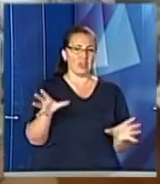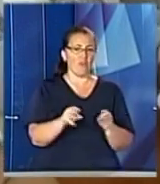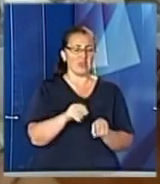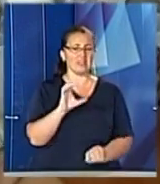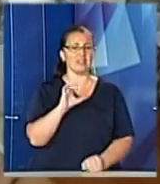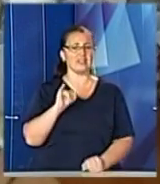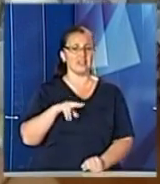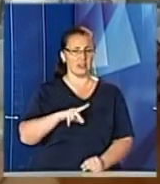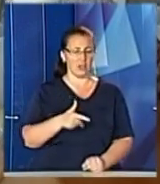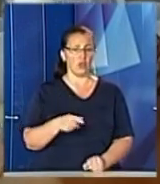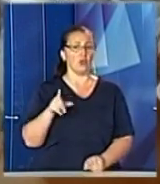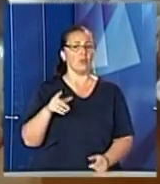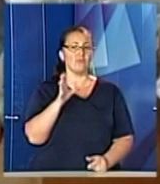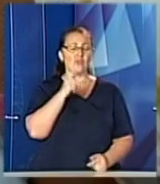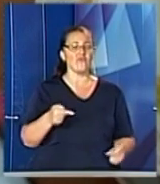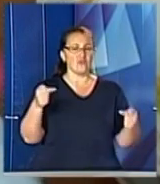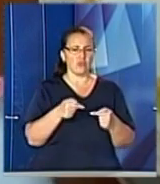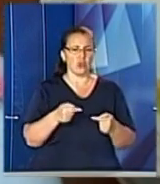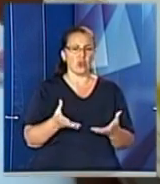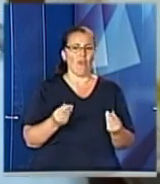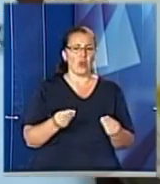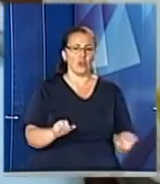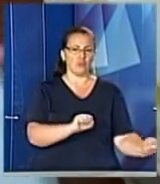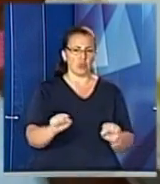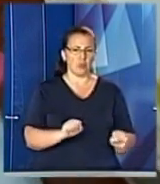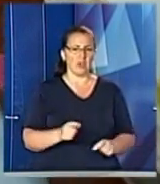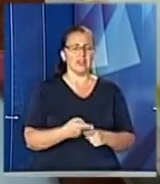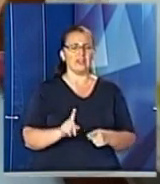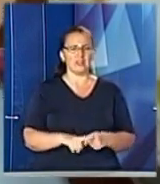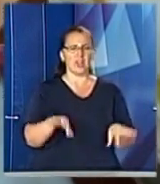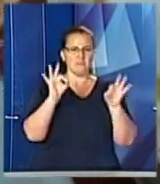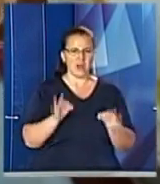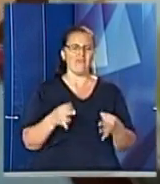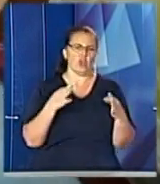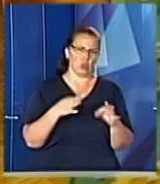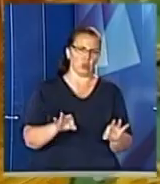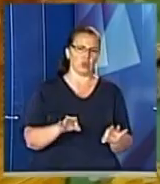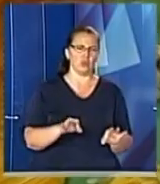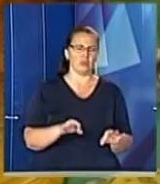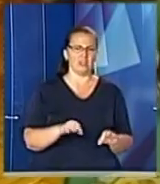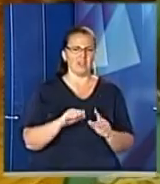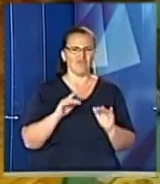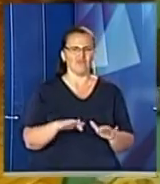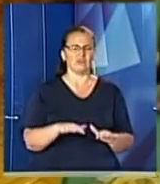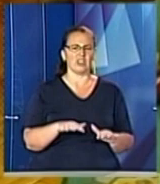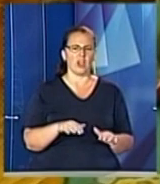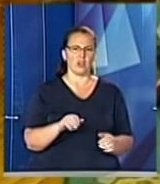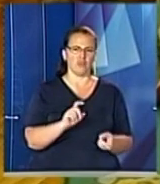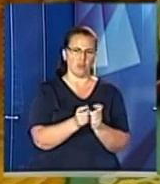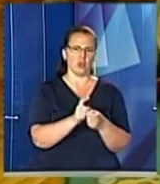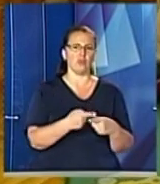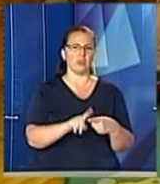рощинах. Тому своєчасне вологе прибирання – це ефективний та доступний засіб боротьби з цими паразитами.